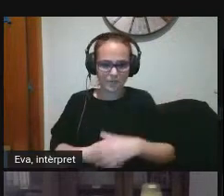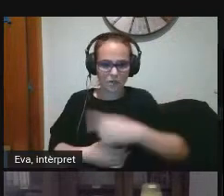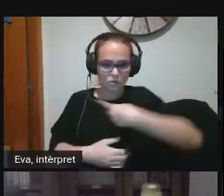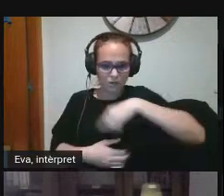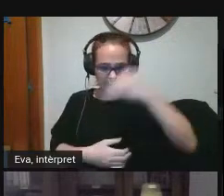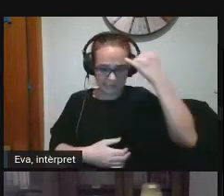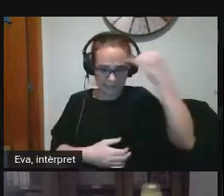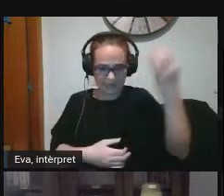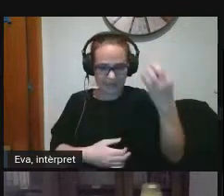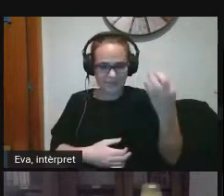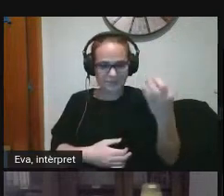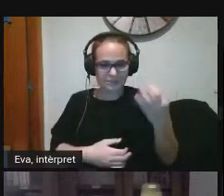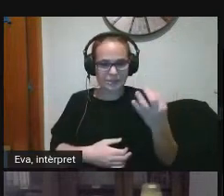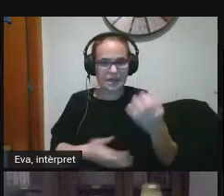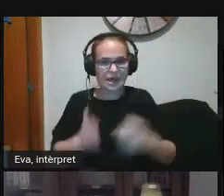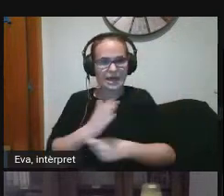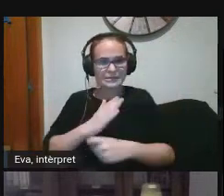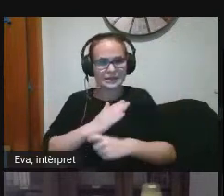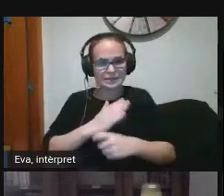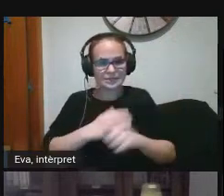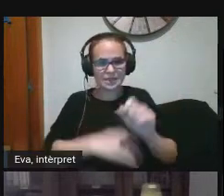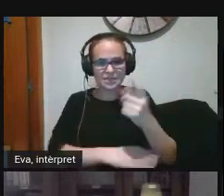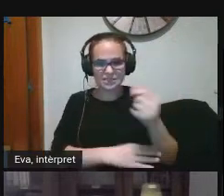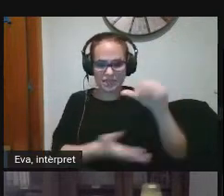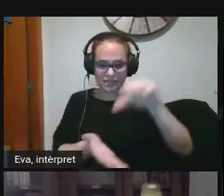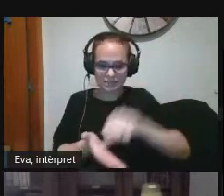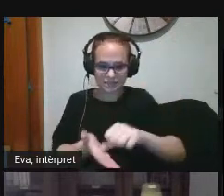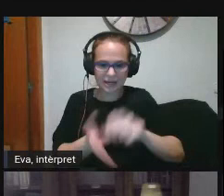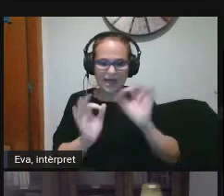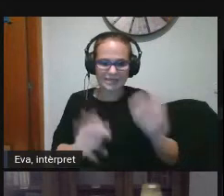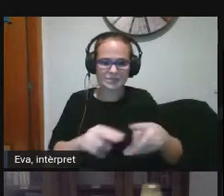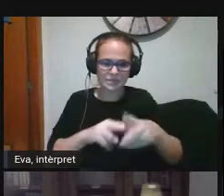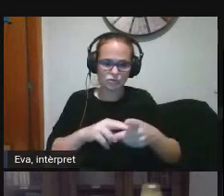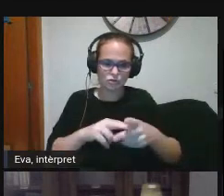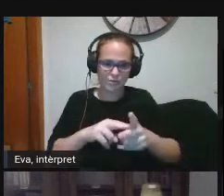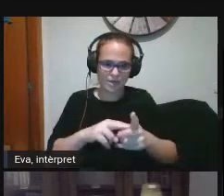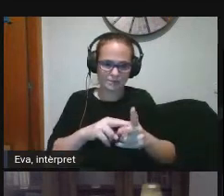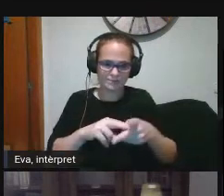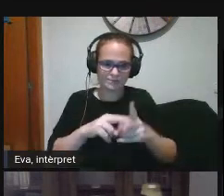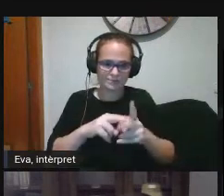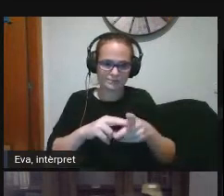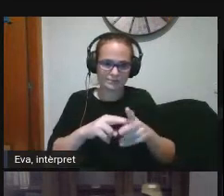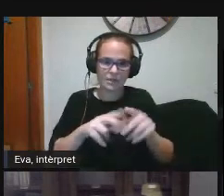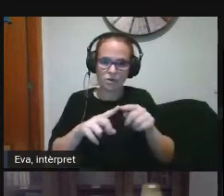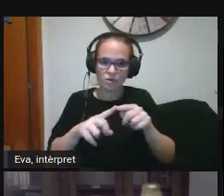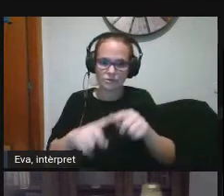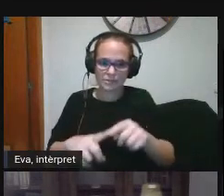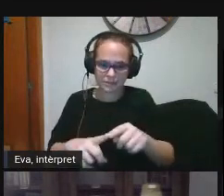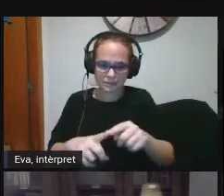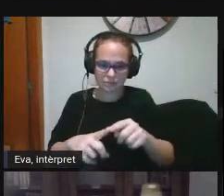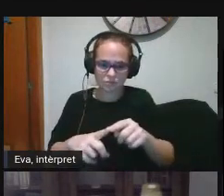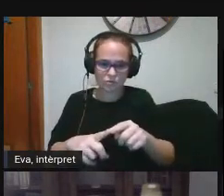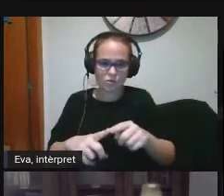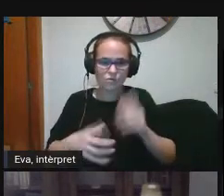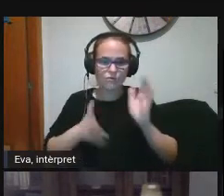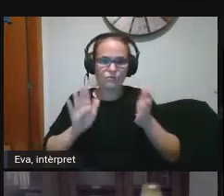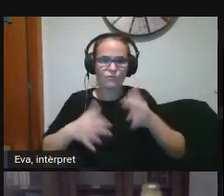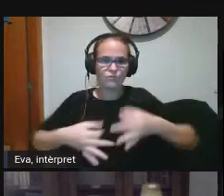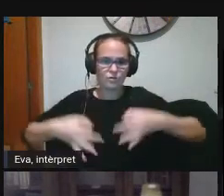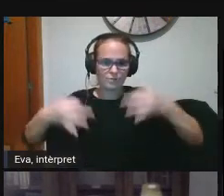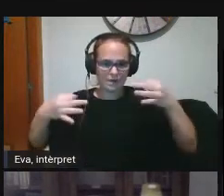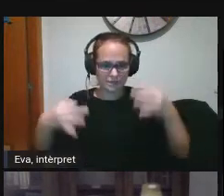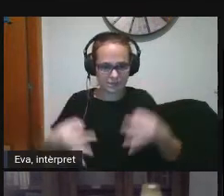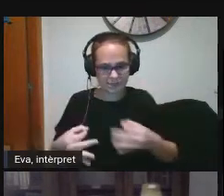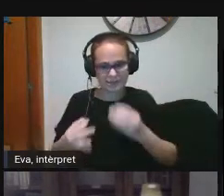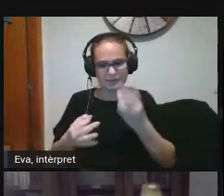de centre sigui un instrument per formalitzar tot aquest pla d'assoliment dels tres eixos en